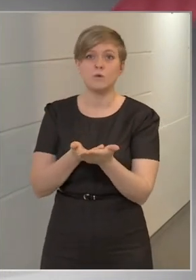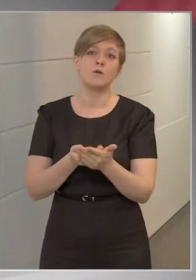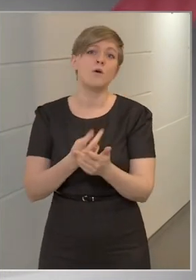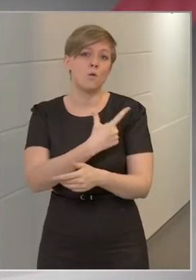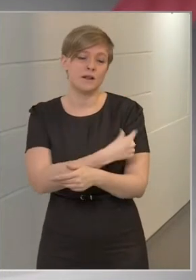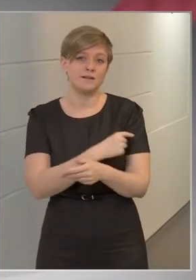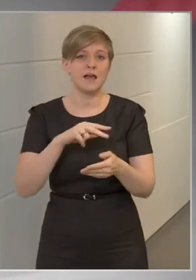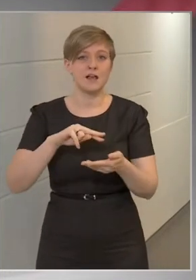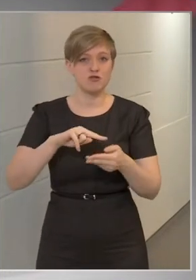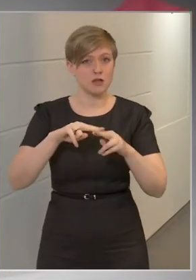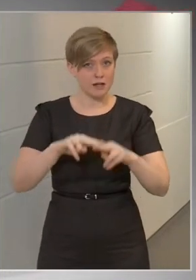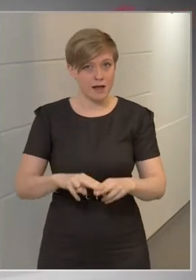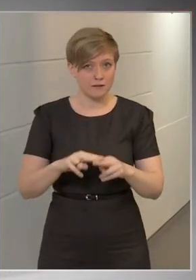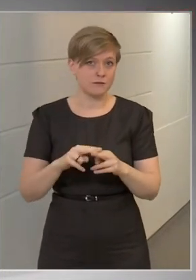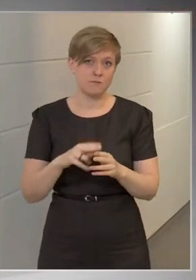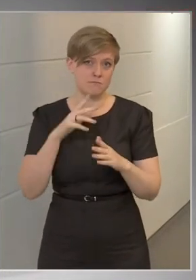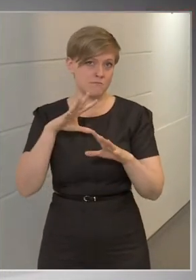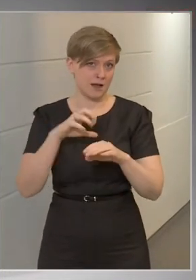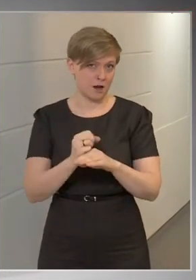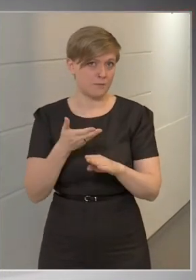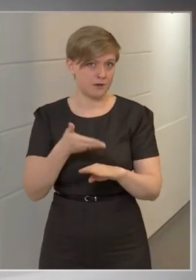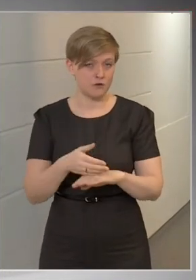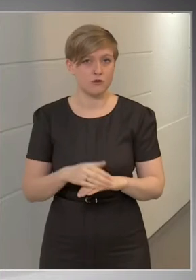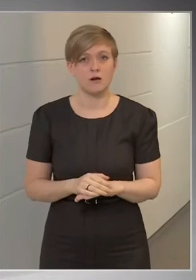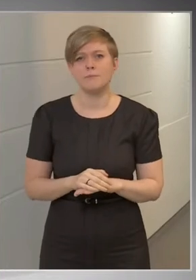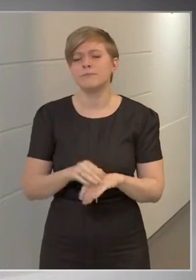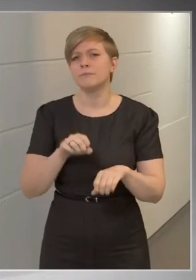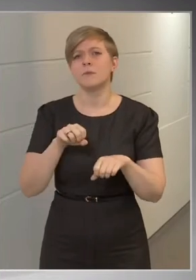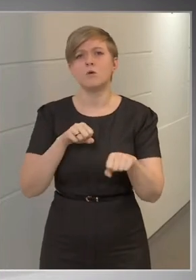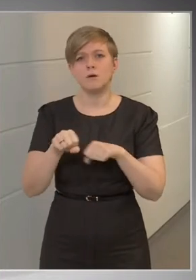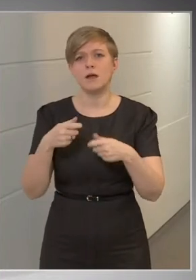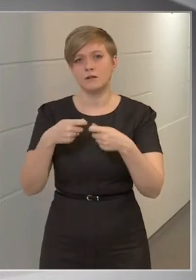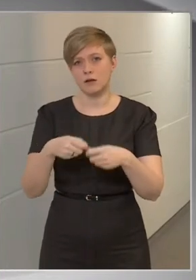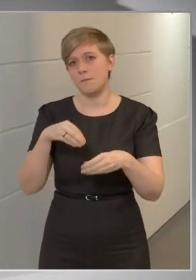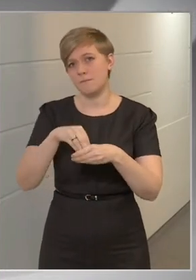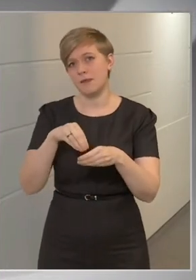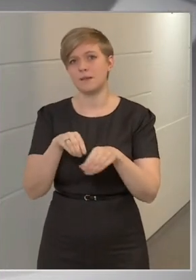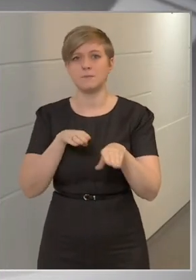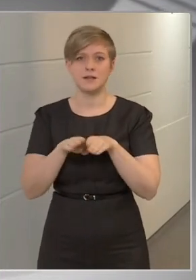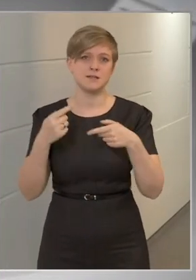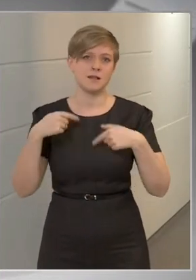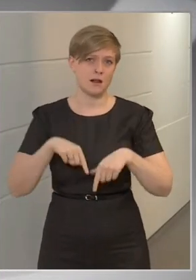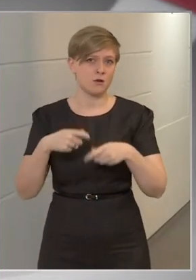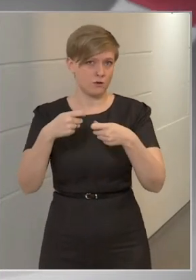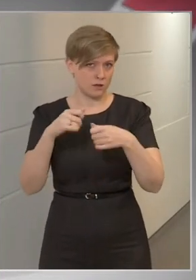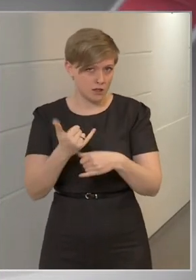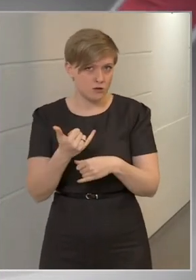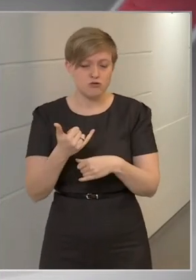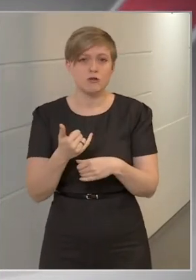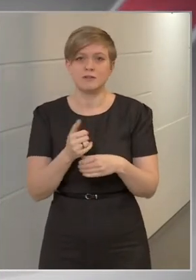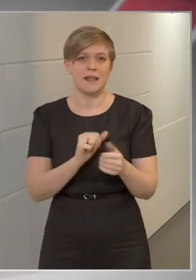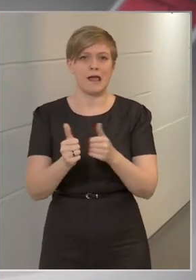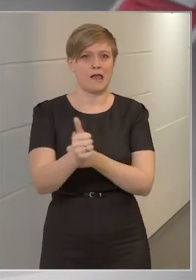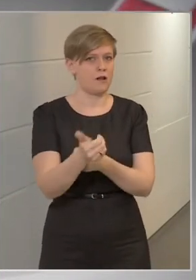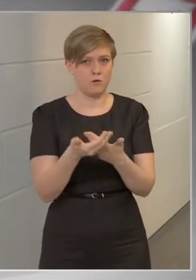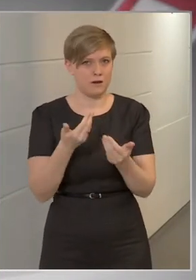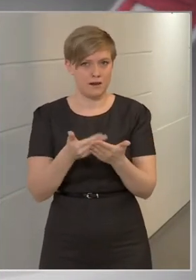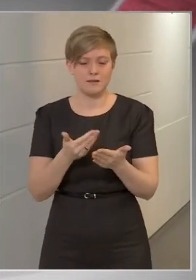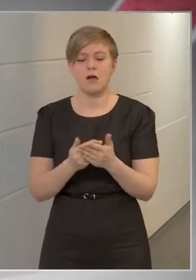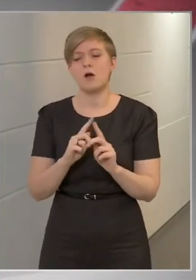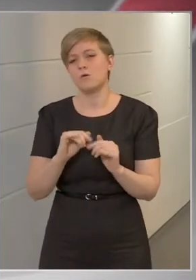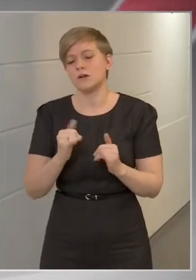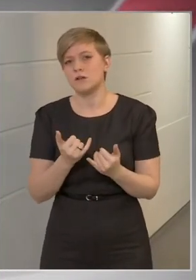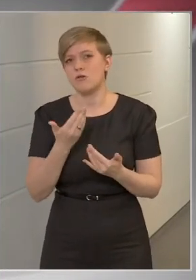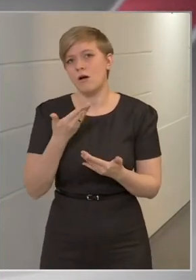a megállapítására, hogy a kormány tagjai beleérte a miniszterelnököt is ne legyenek semmiképpen elől, még akkor sem, hogyha